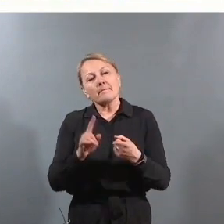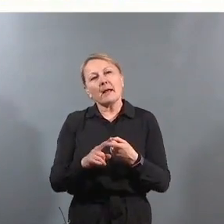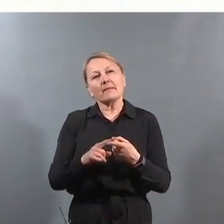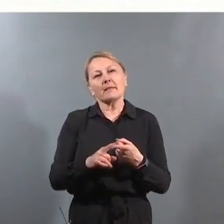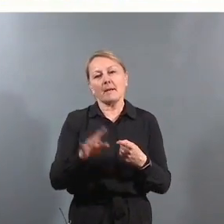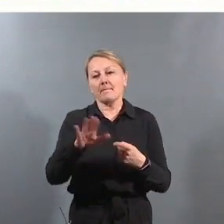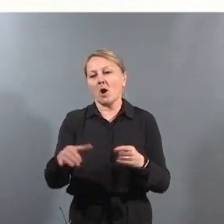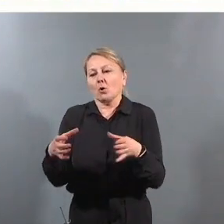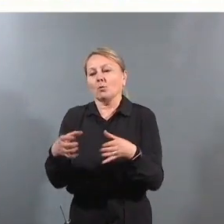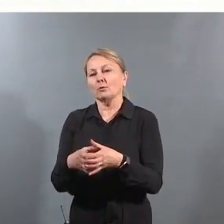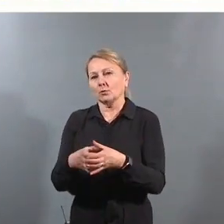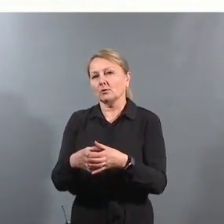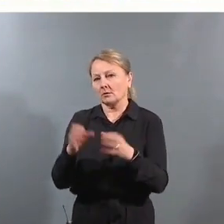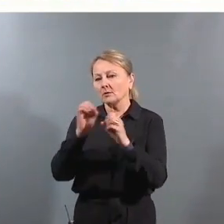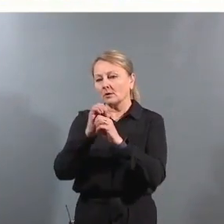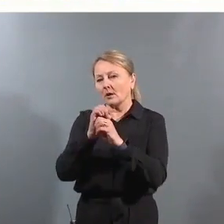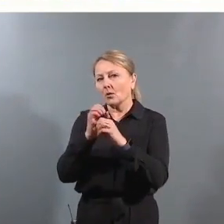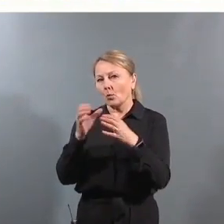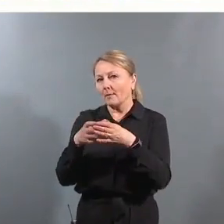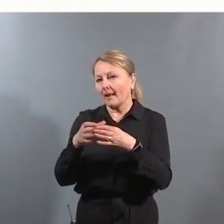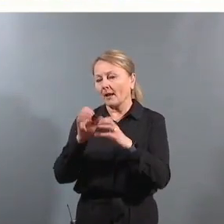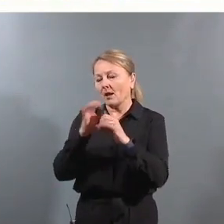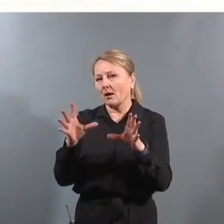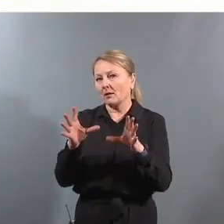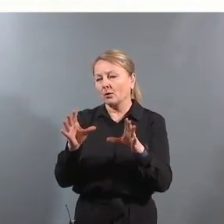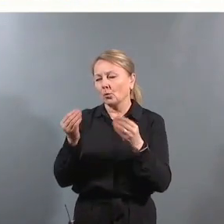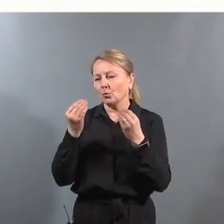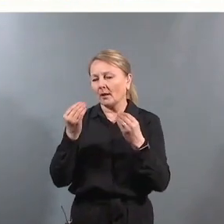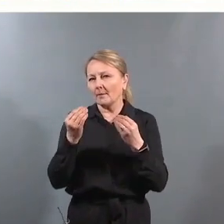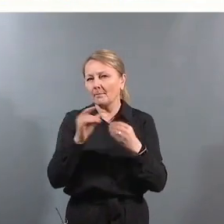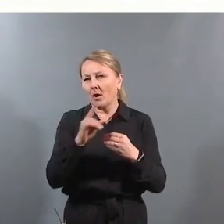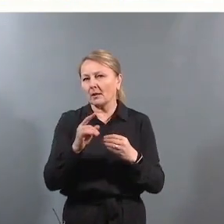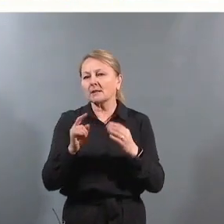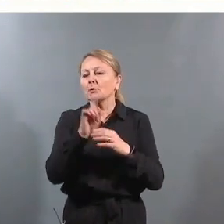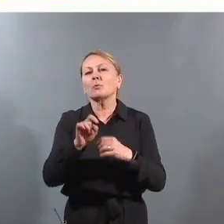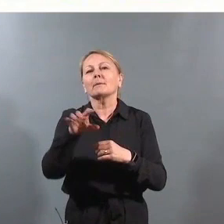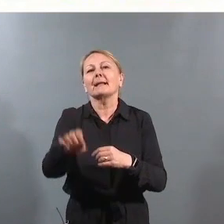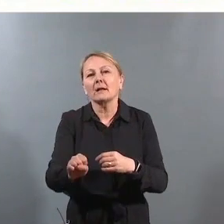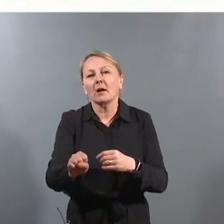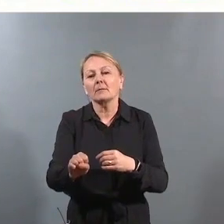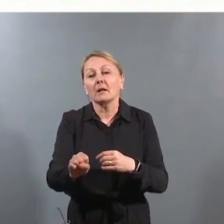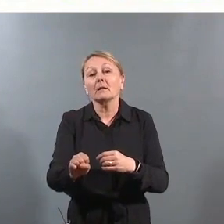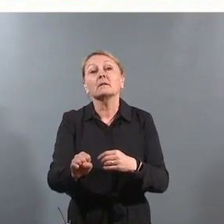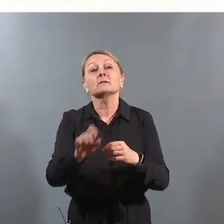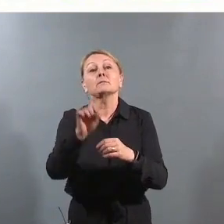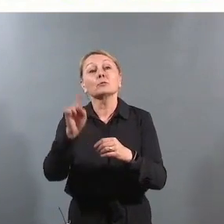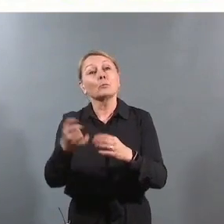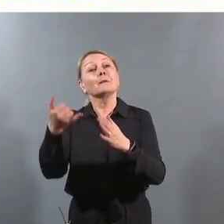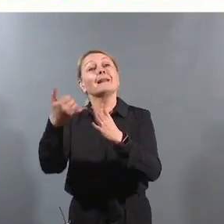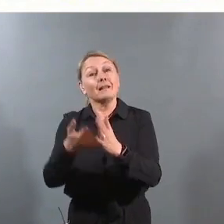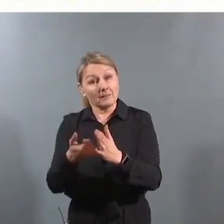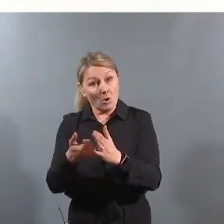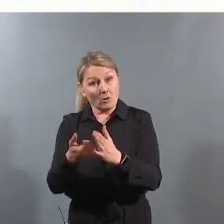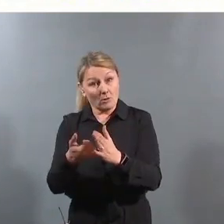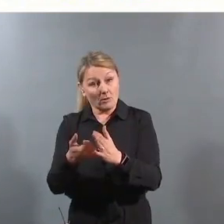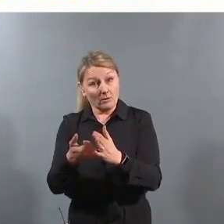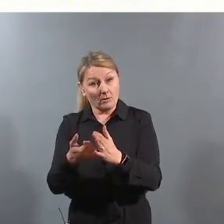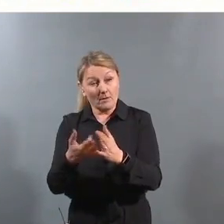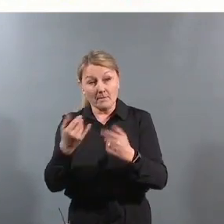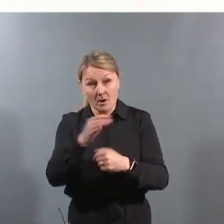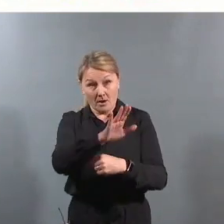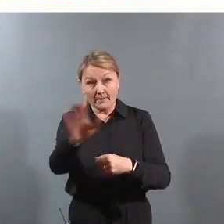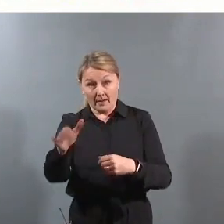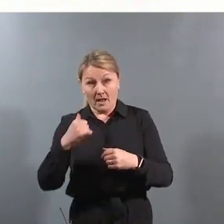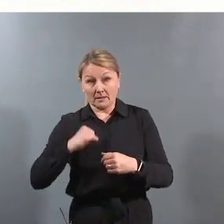Men barnekomiteen er klar på at utdanning ikke bare er et spørsmål om tilgang, men et spørsmål om innhold. Og det er jo det mange av dere